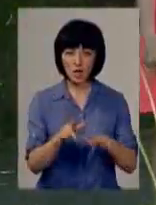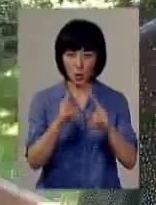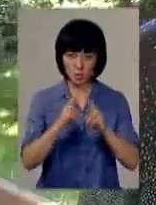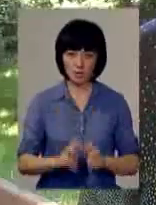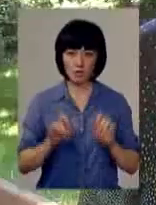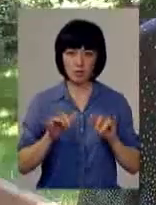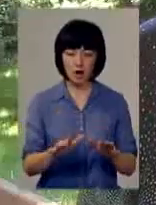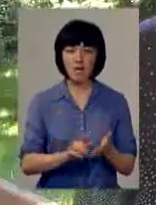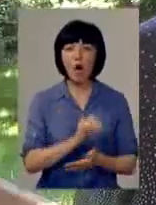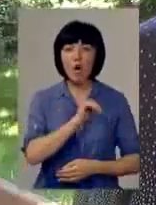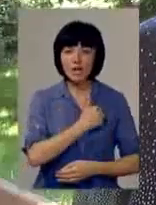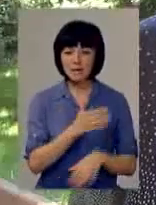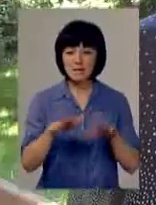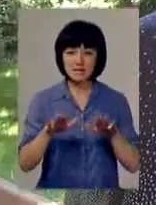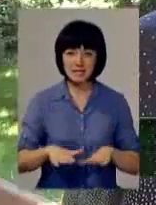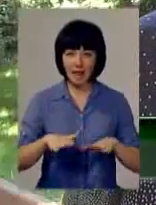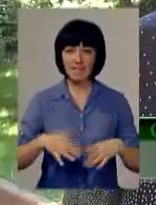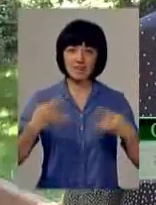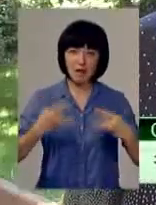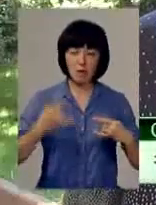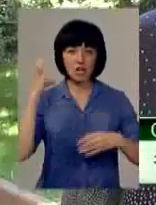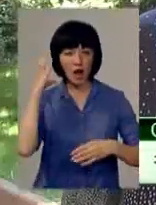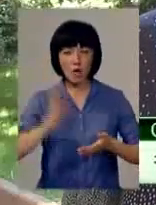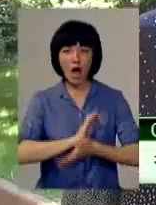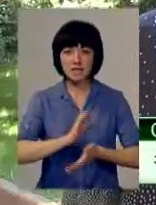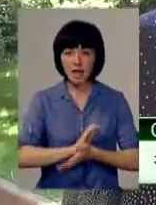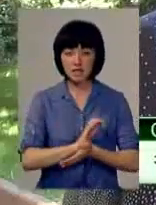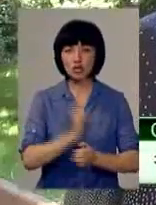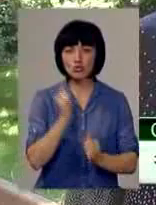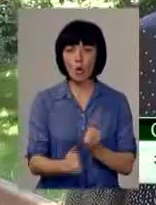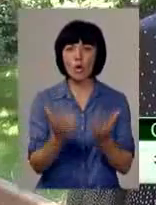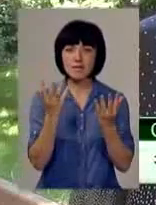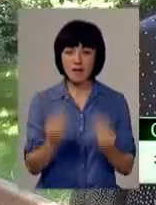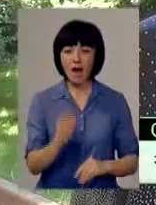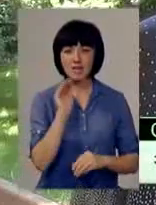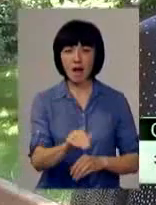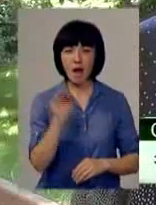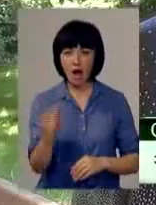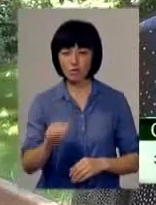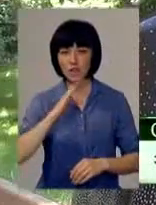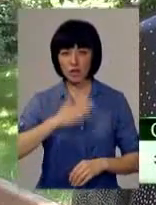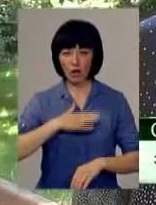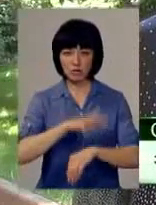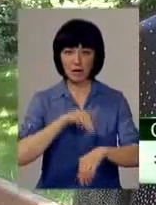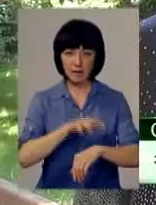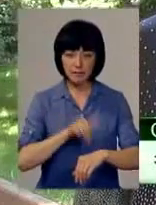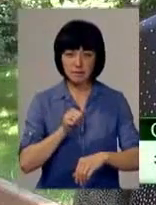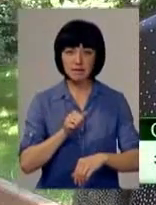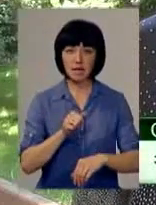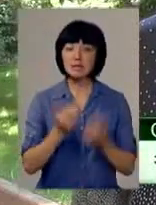справи. Хотілося, щоб усі місцеві засоби масової інформації, вибачте, щодня смикали нашу міліцію,